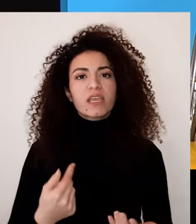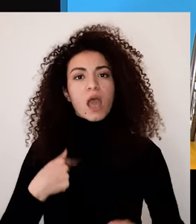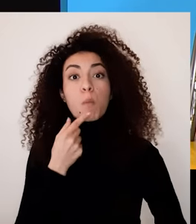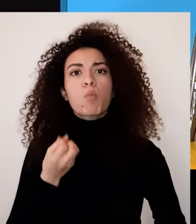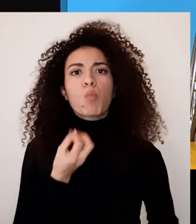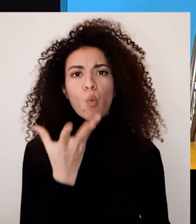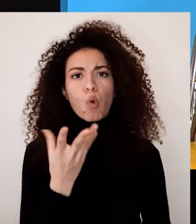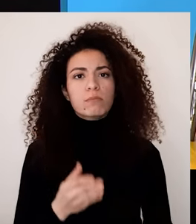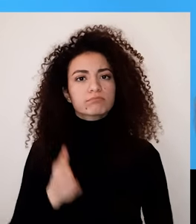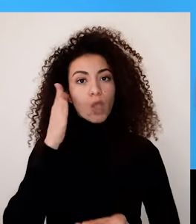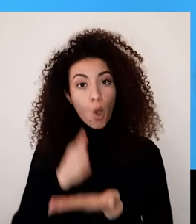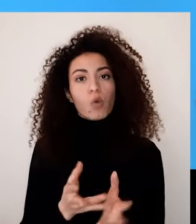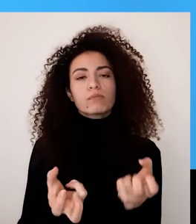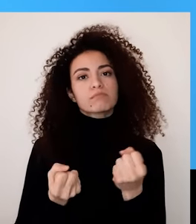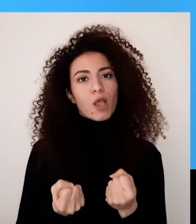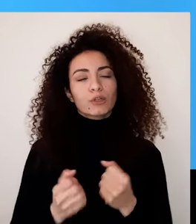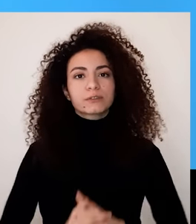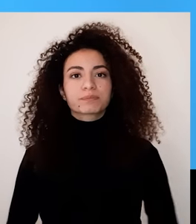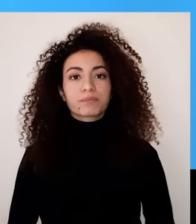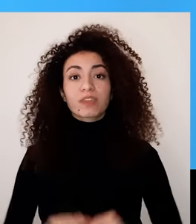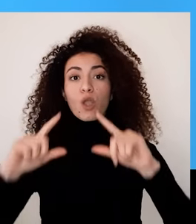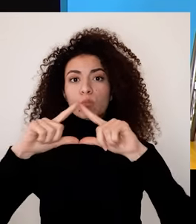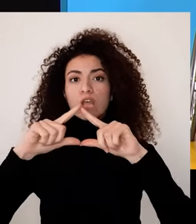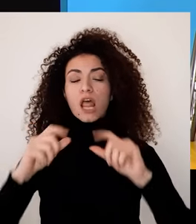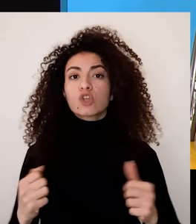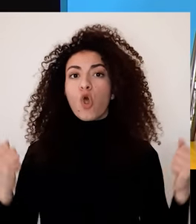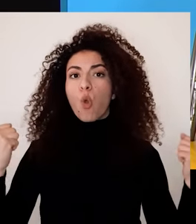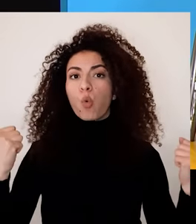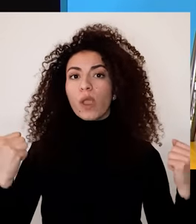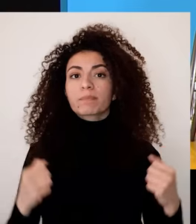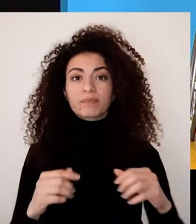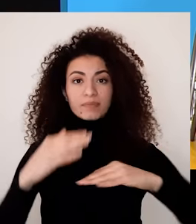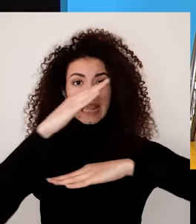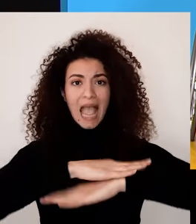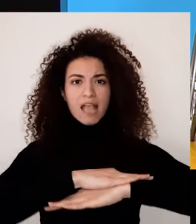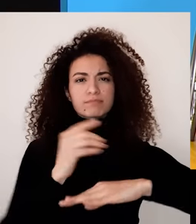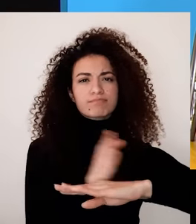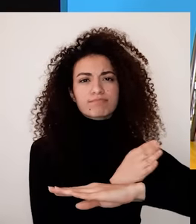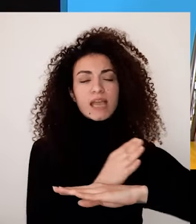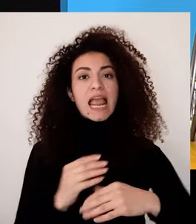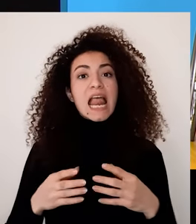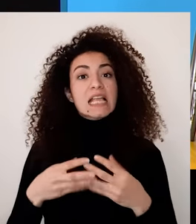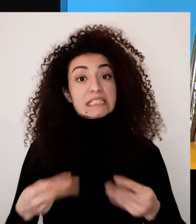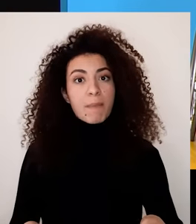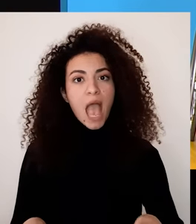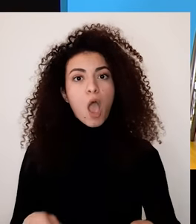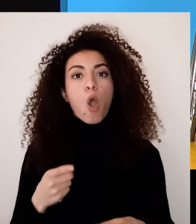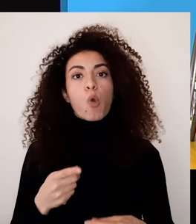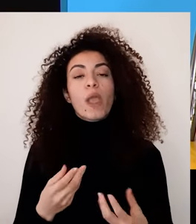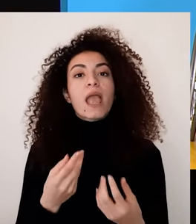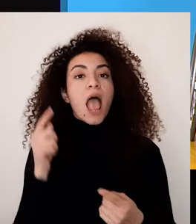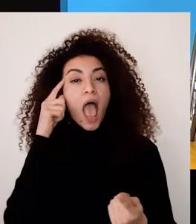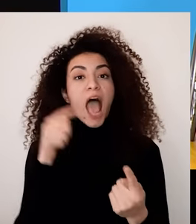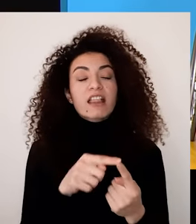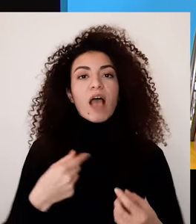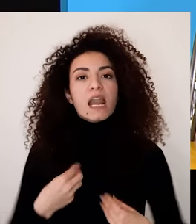أنه أعبر بوضوح عن حاجاتي هدف السماح بمسلس القوة هو أنه أعطي لنفسي أنواع السماح يلي ما هو مستطلة من أهلي أو